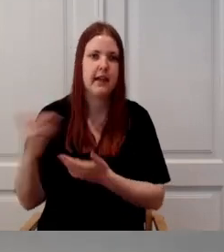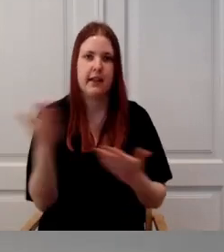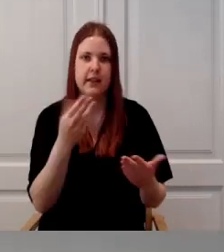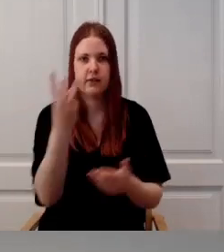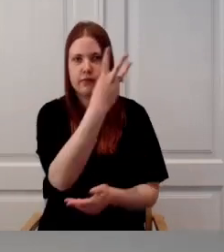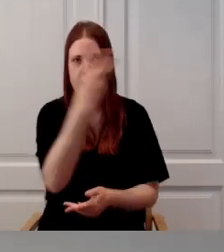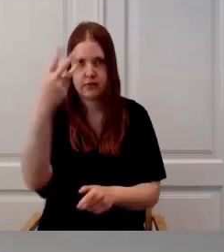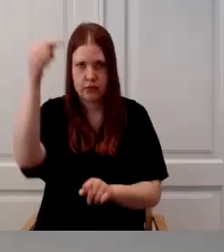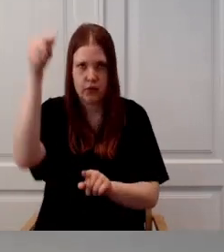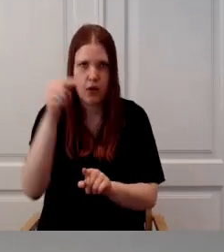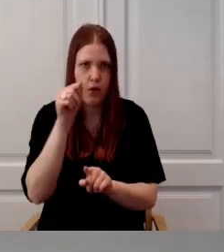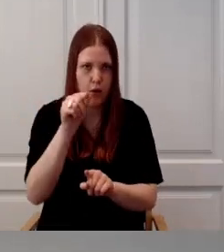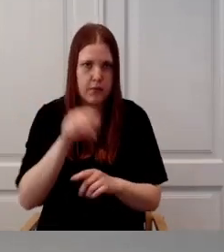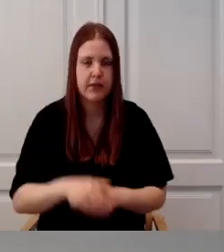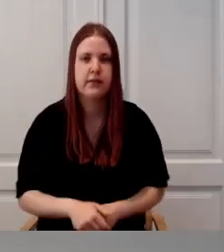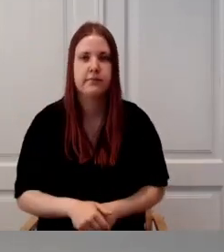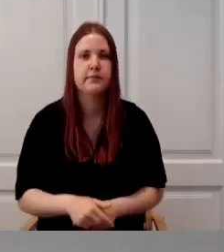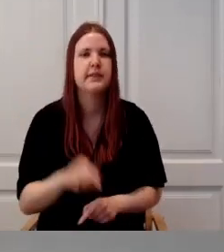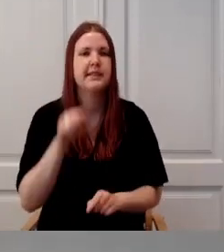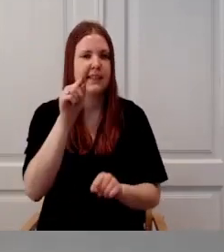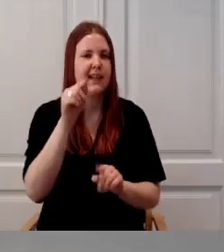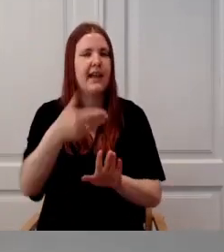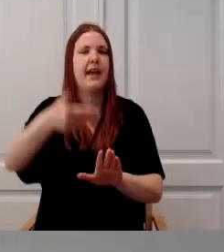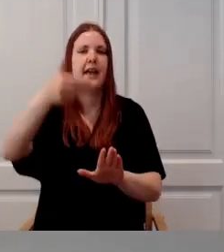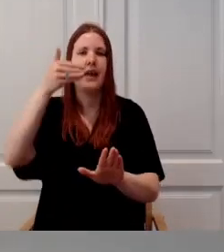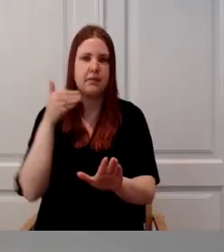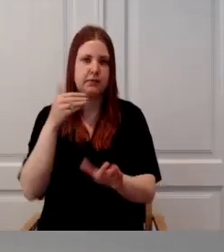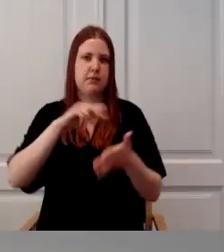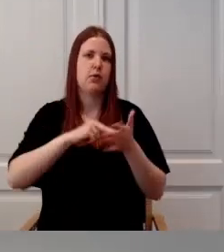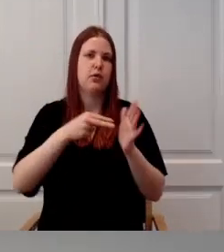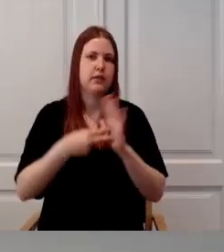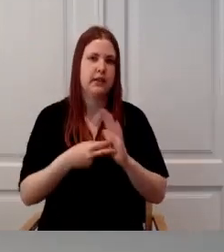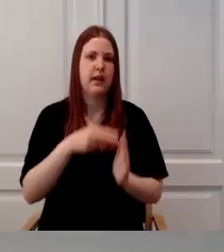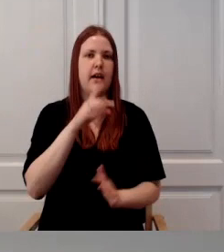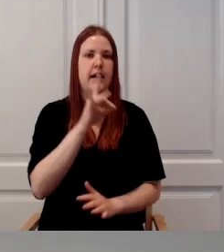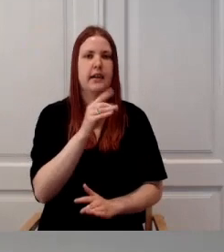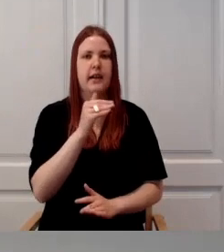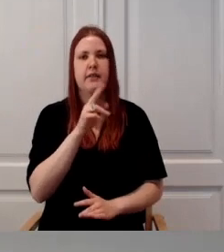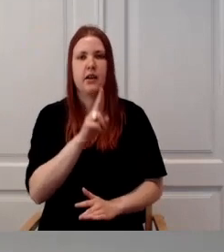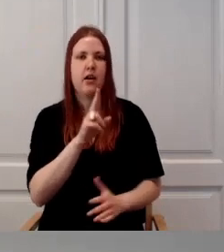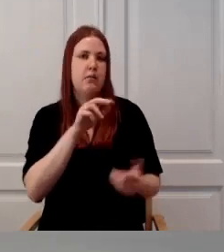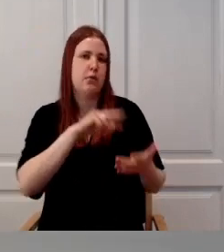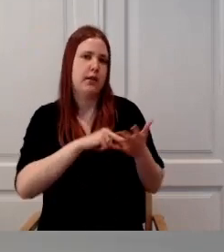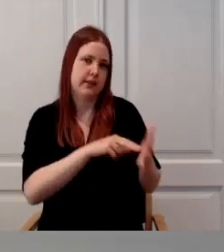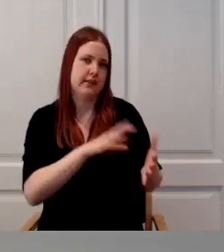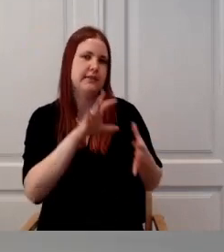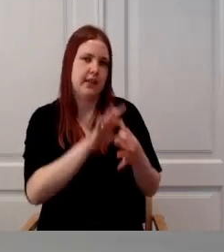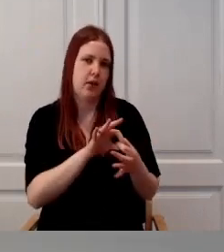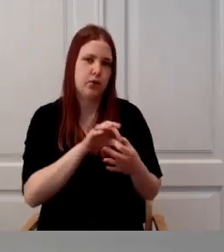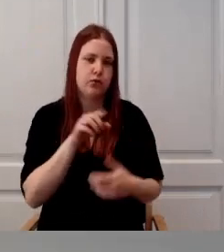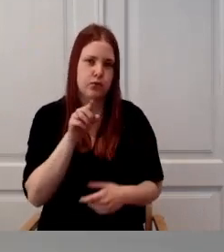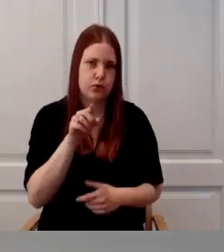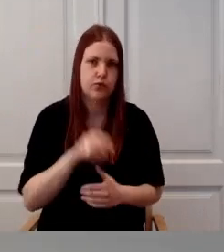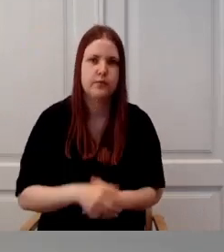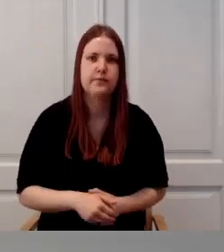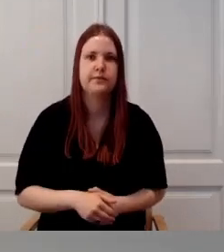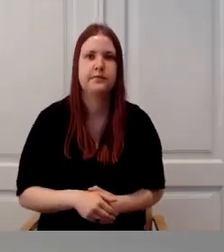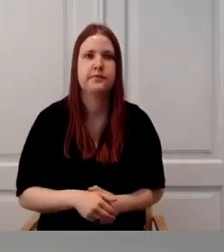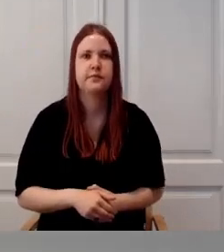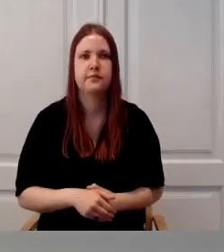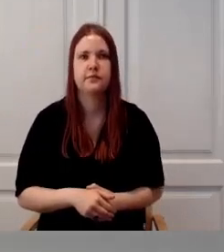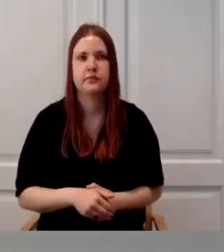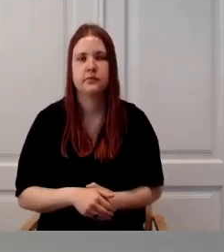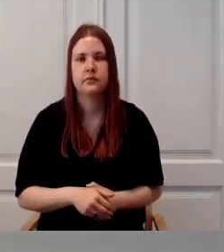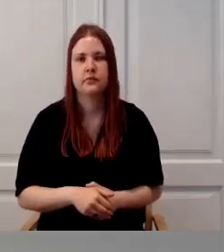ka seos eelmised projektiga, eks RFK projektiga. Et me samamoodi võtame kasutusele seal